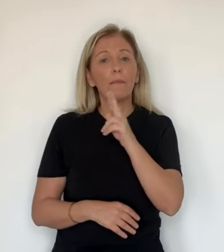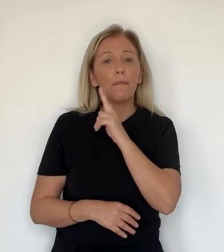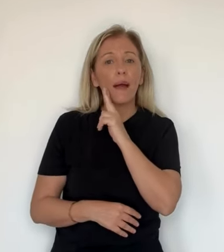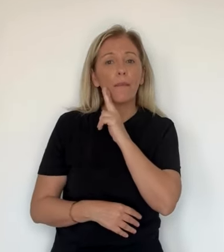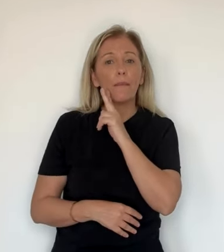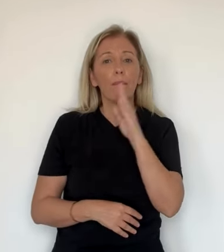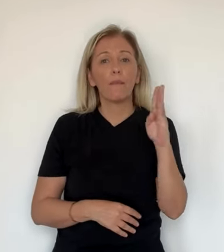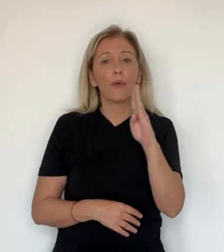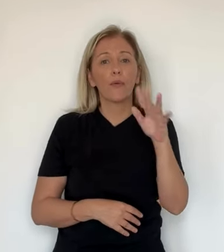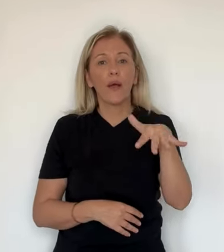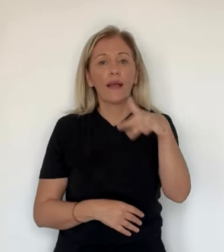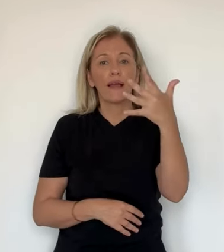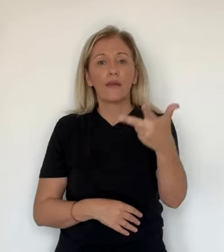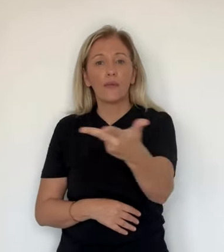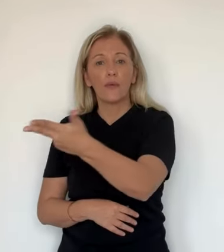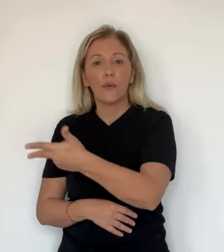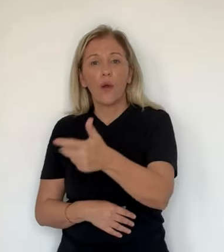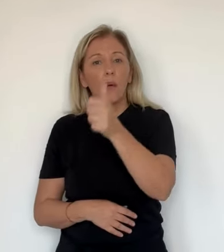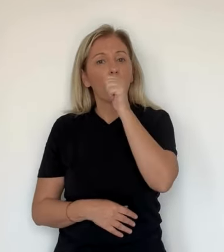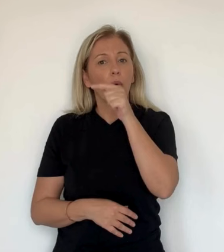élixir miraculeux.